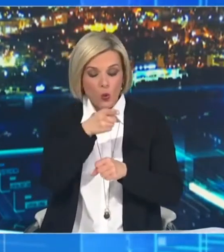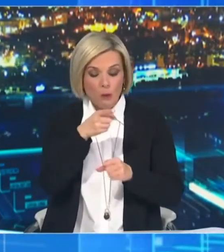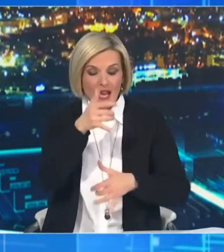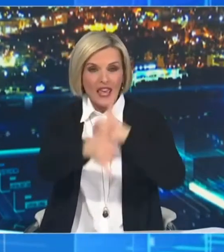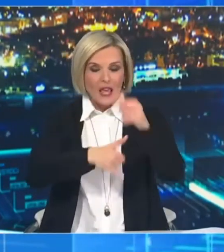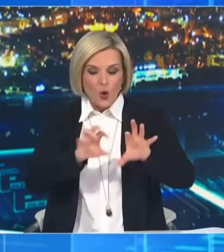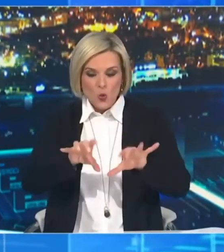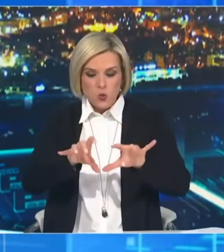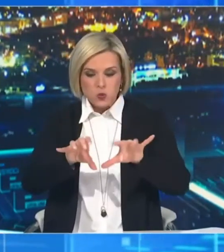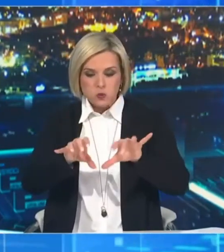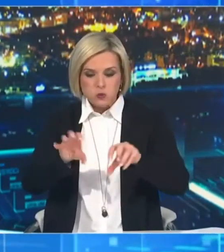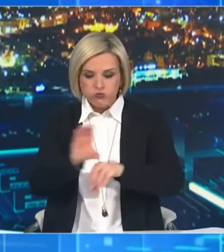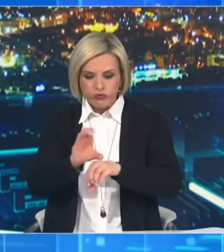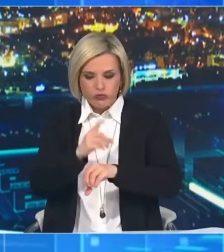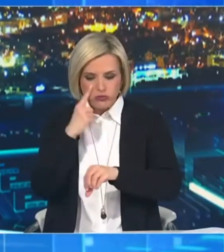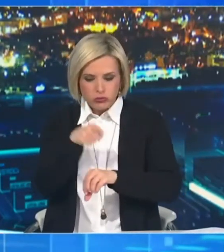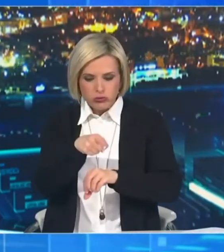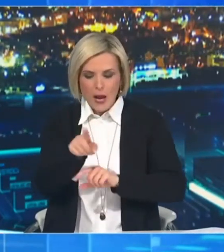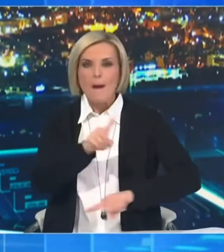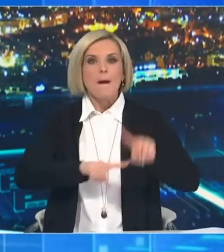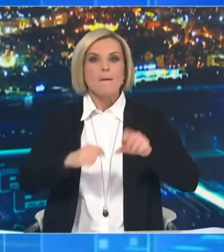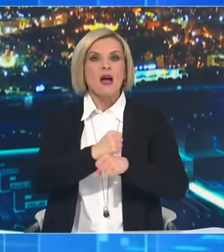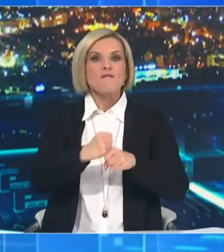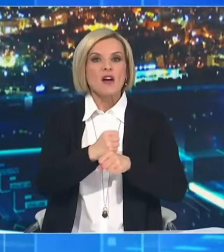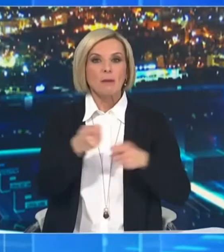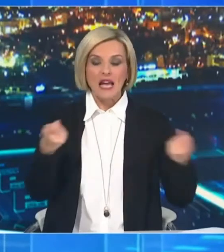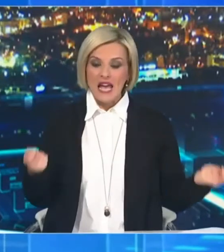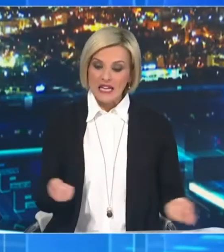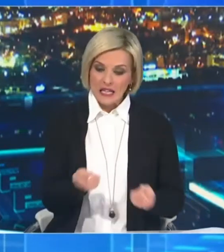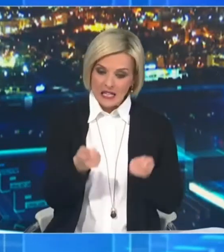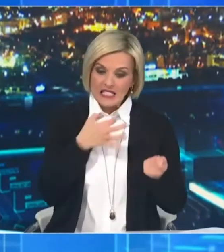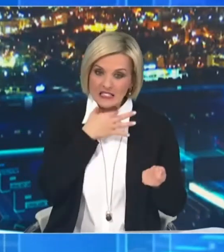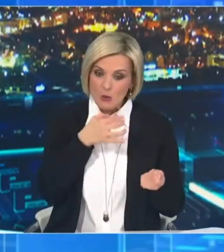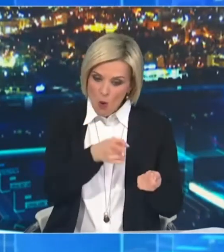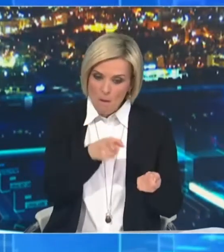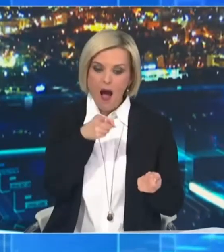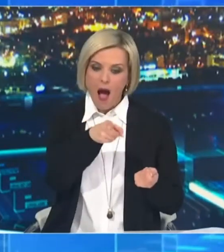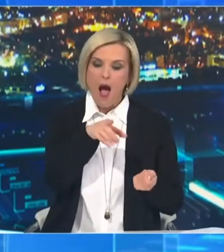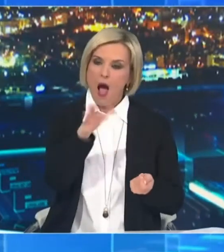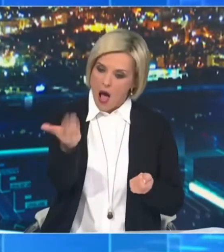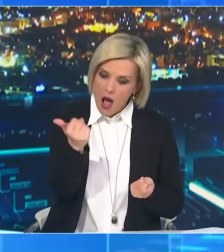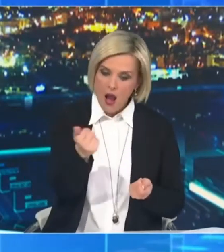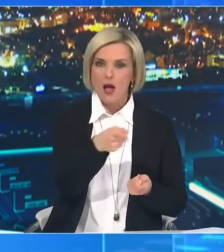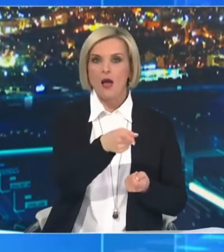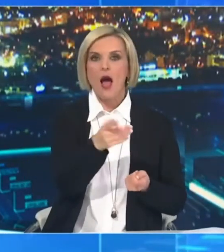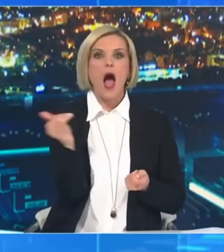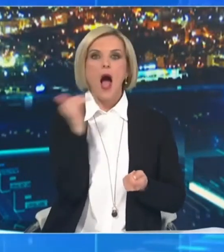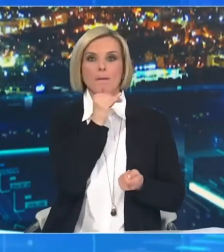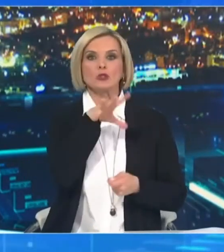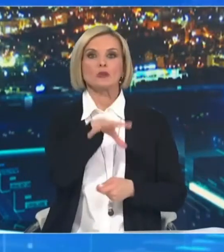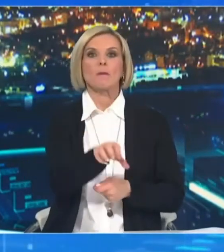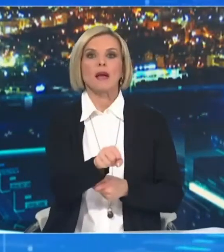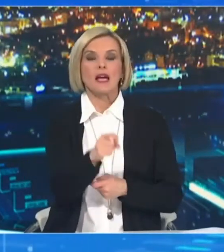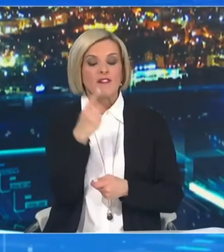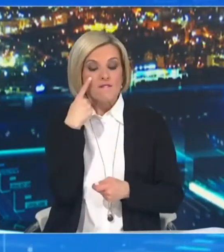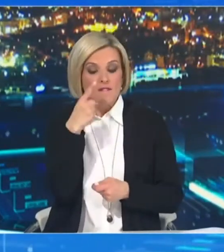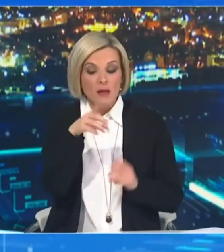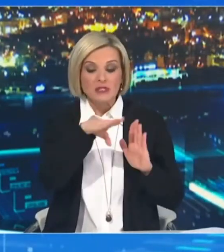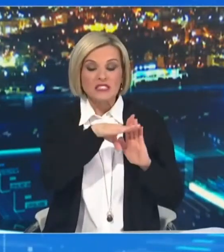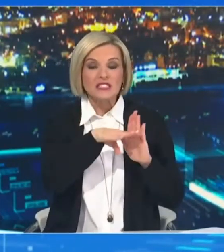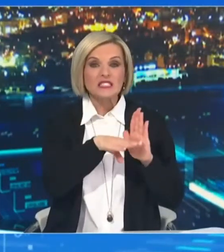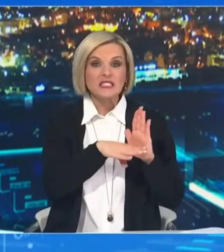Επομένως, είναι μια ευκαιρία υπενθύμησης ότι η άειλη συνταγογράφηση θα